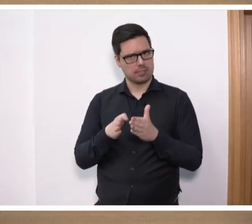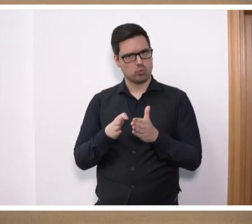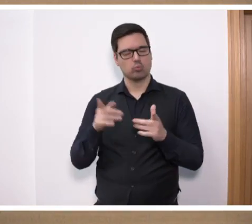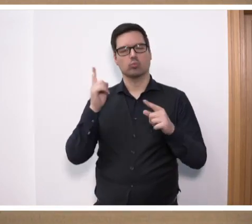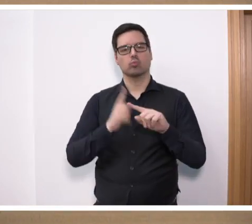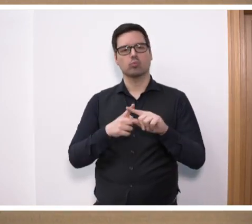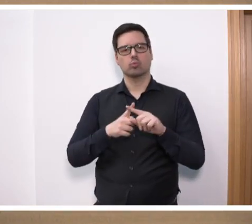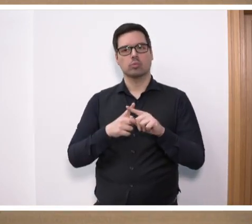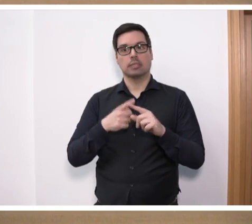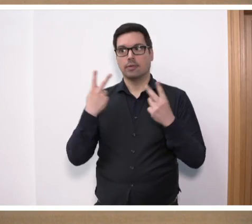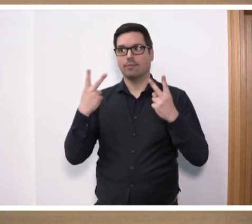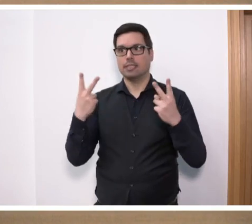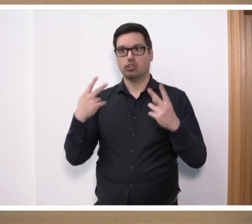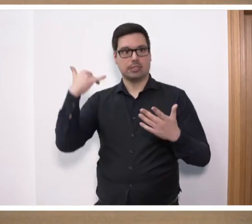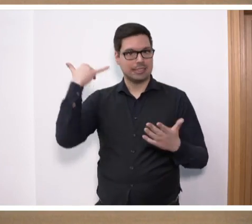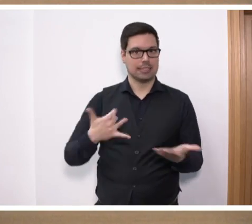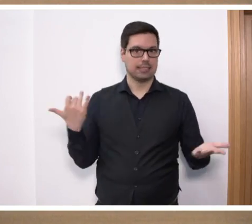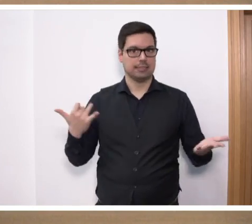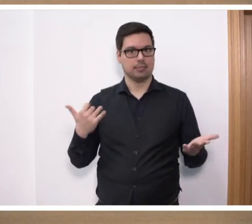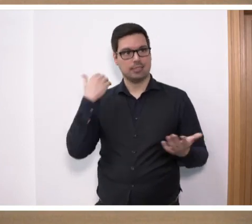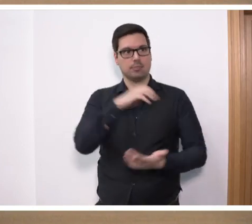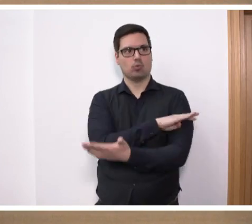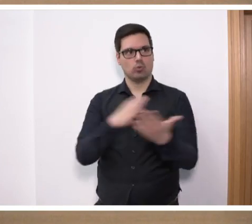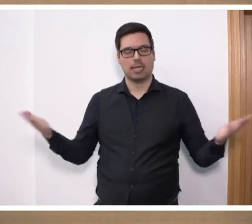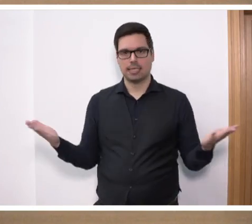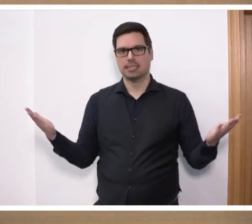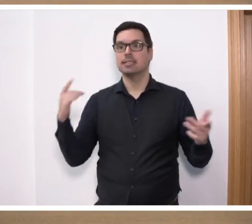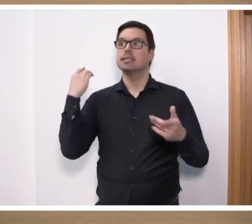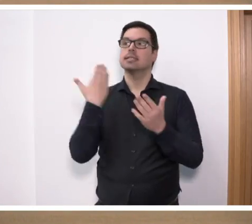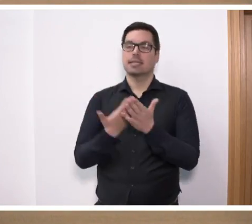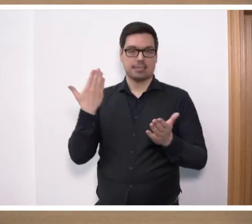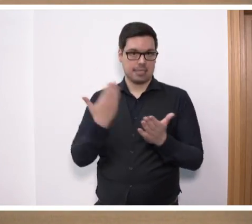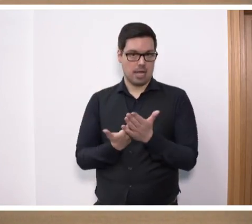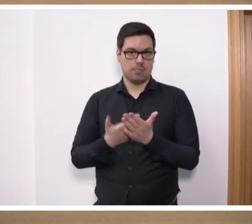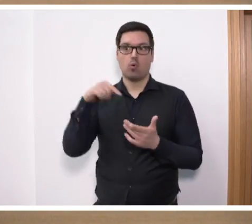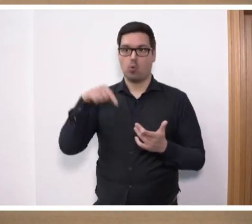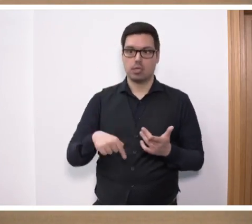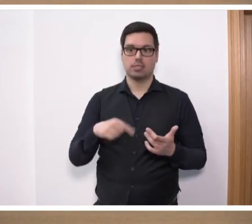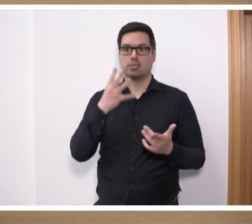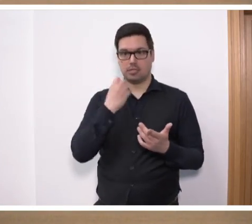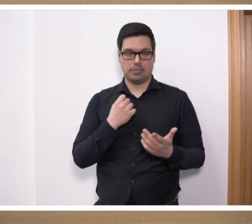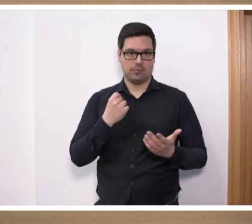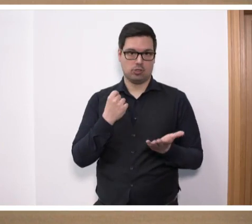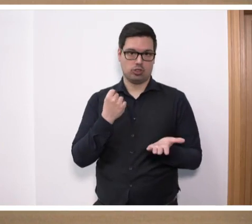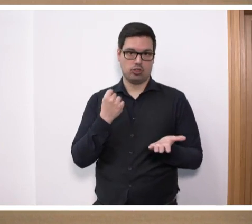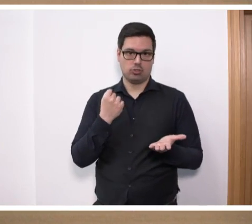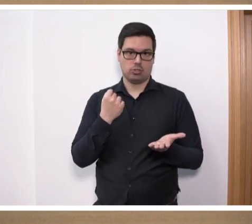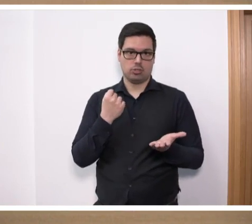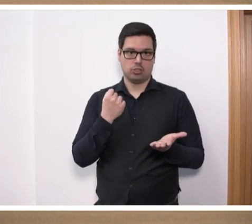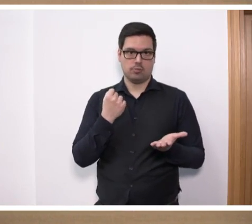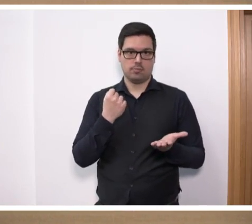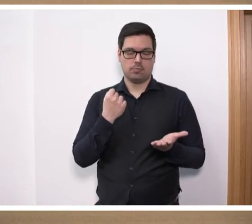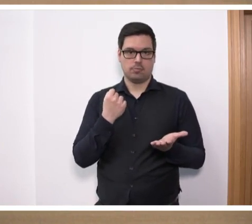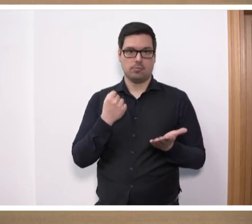das Gebot der Stunde. Und liebe Kolleginnen und Kollegen, deswegen möchte ich heute die Gelegenheit nutzen, Ihnen unsere sozusagen